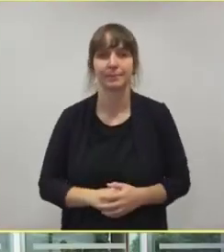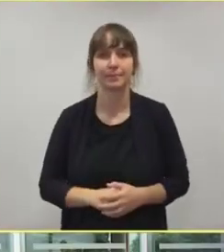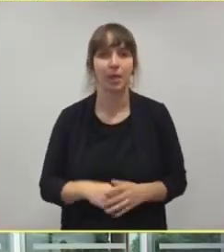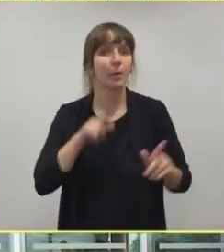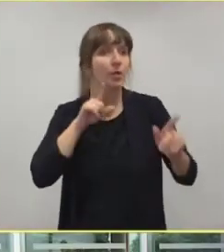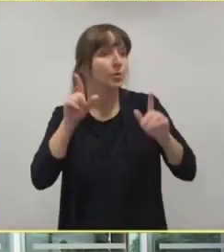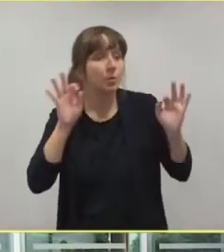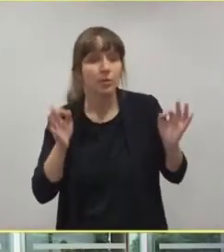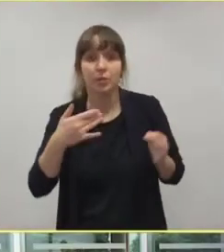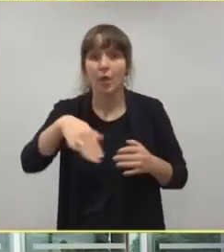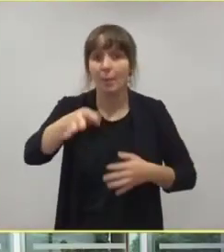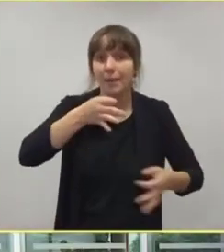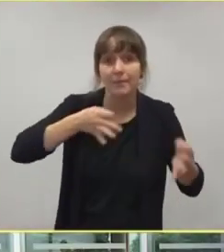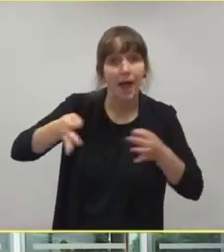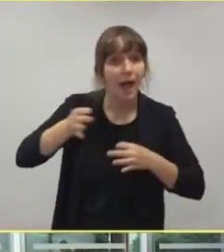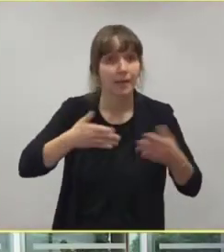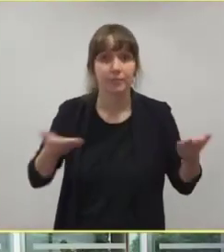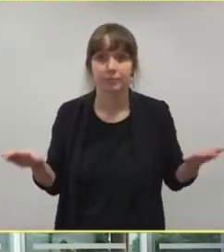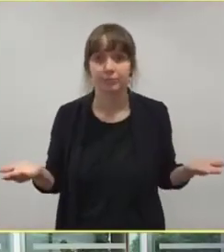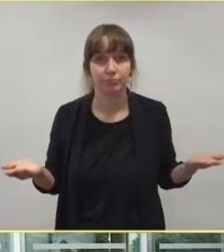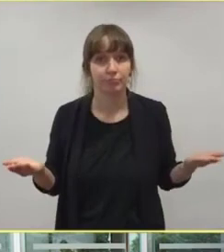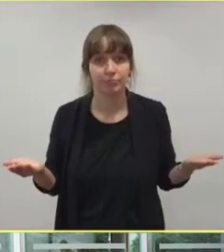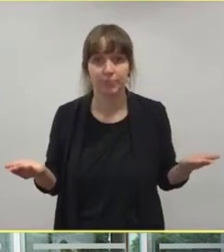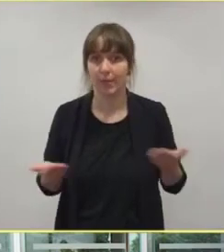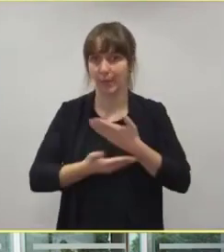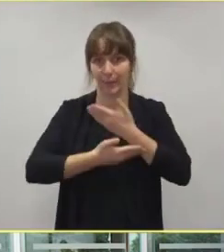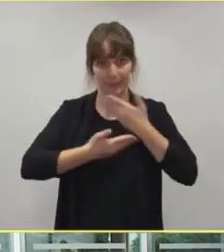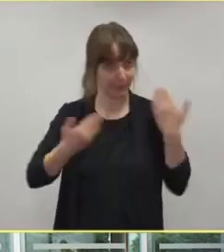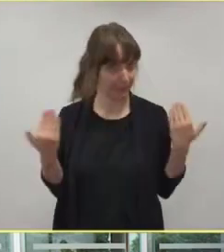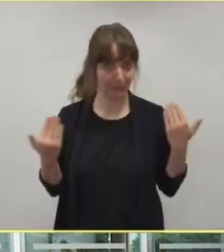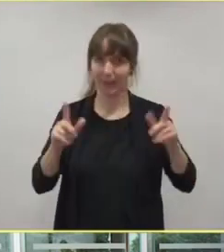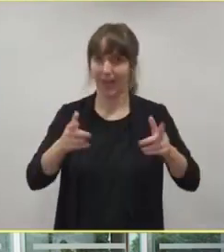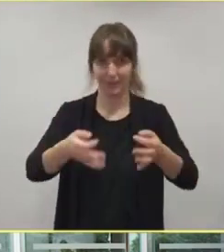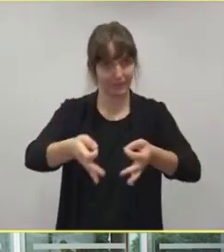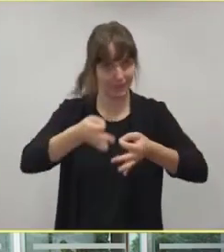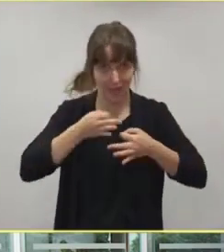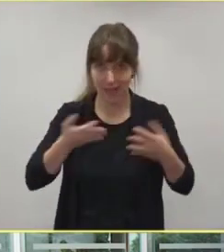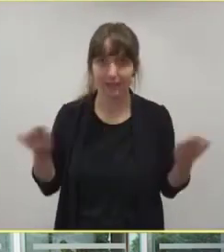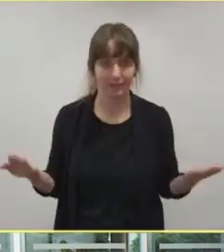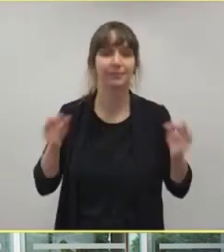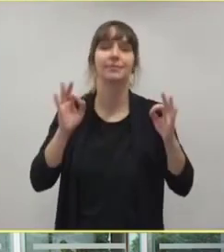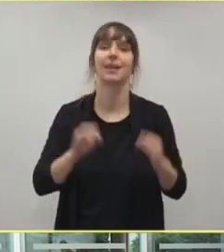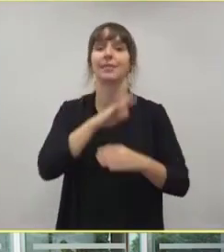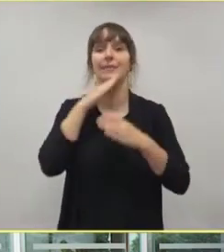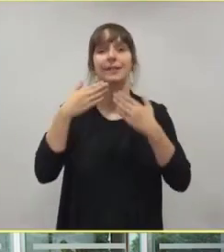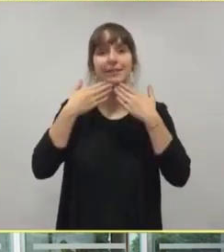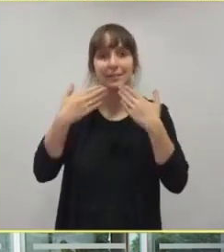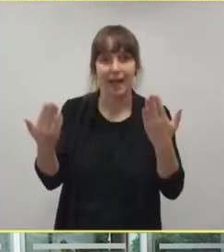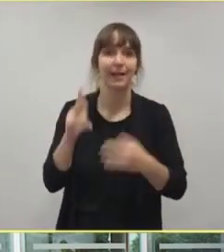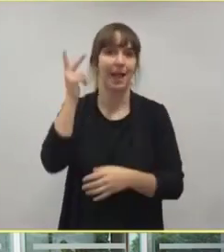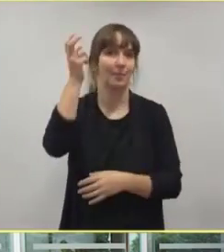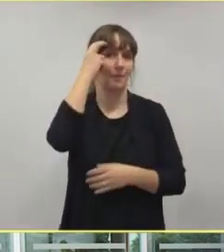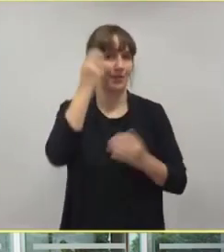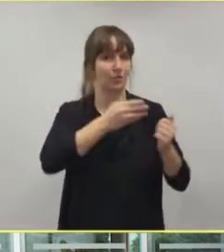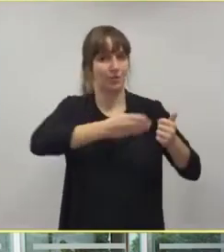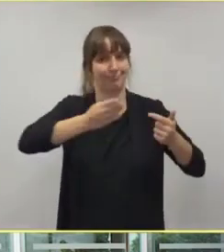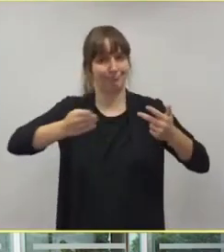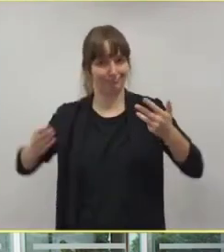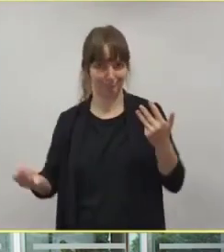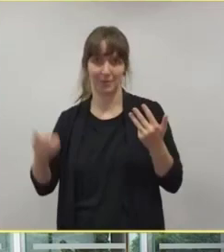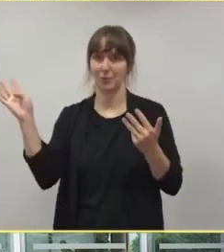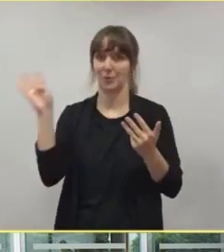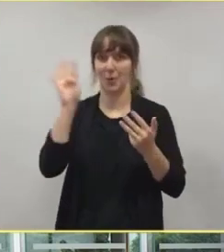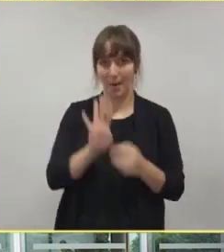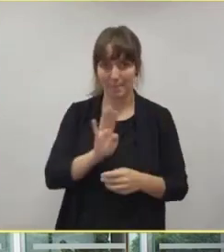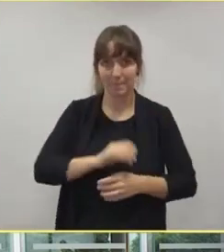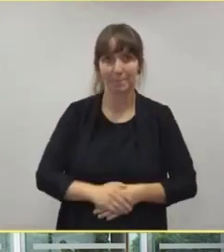Gibt es noch weitere Fragen? Das scheint mir nicht der Fall zu sein. Dann danke ich den Herrn Professoren herzlich für Ihr Kommen. Ich lade